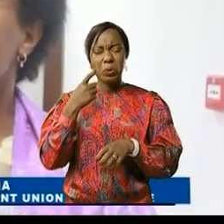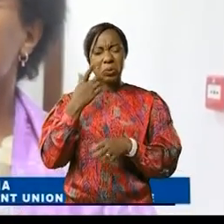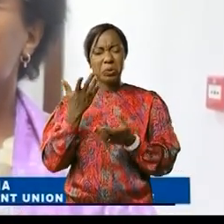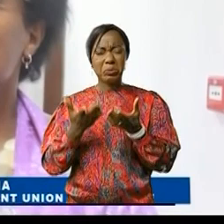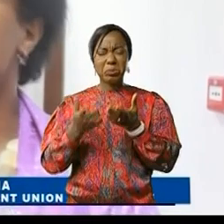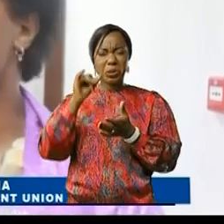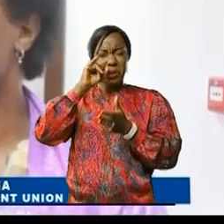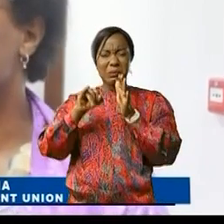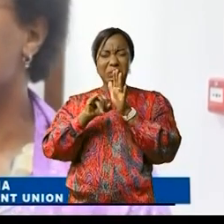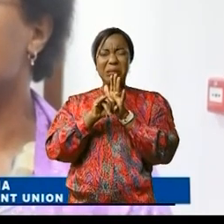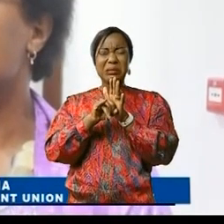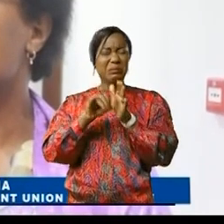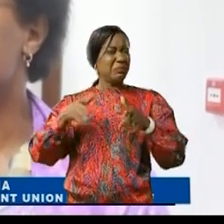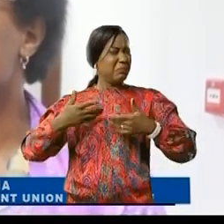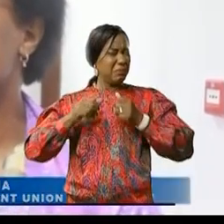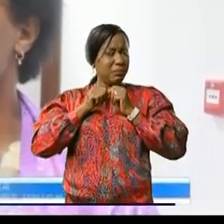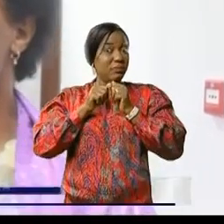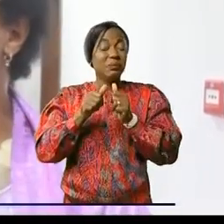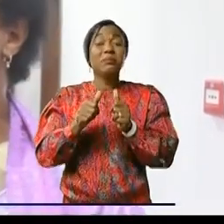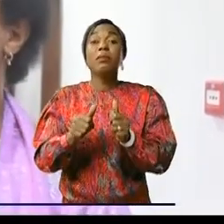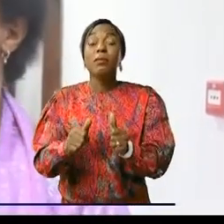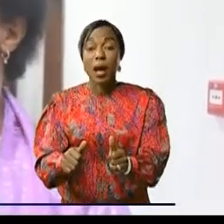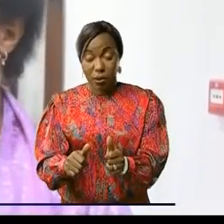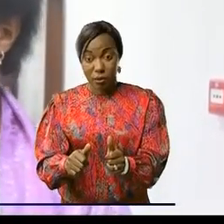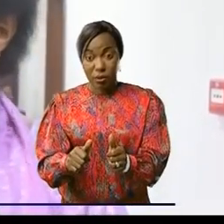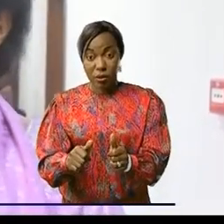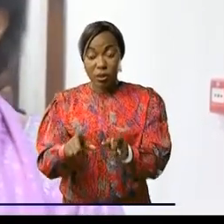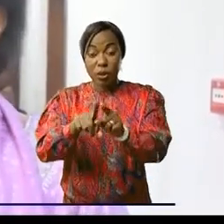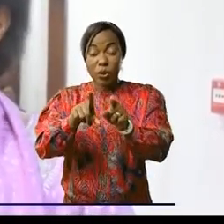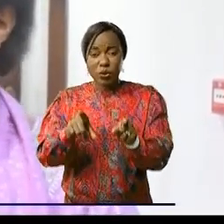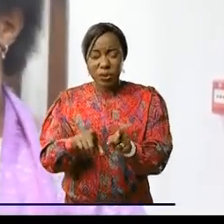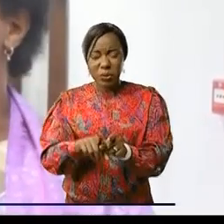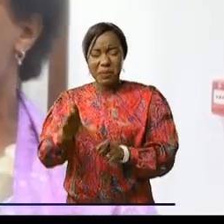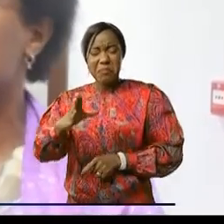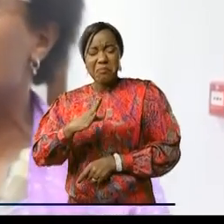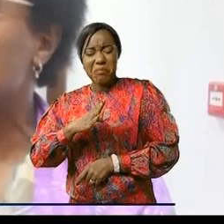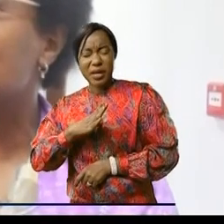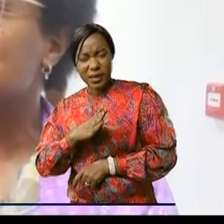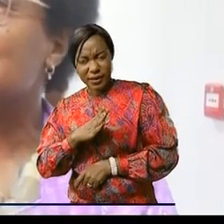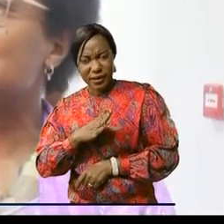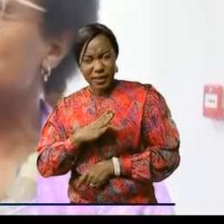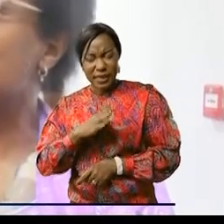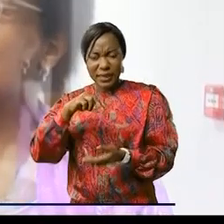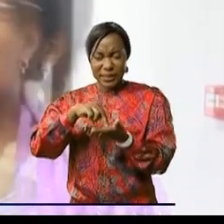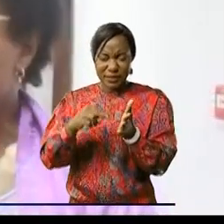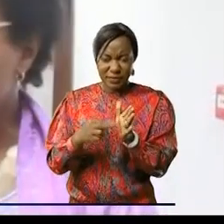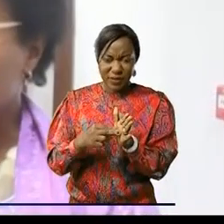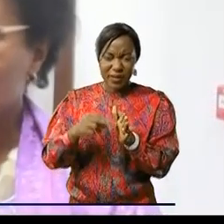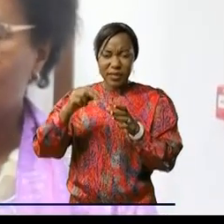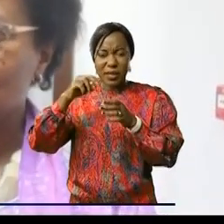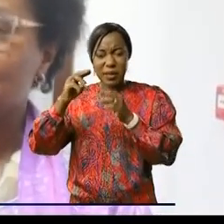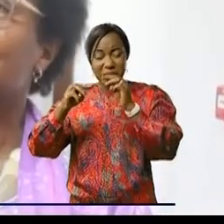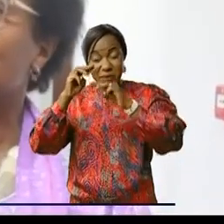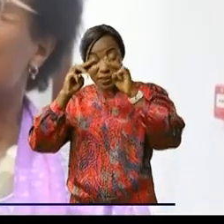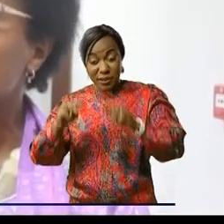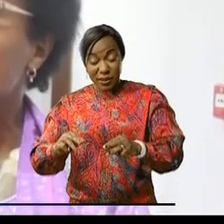c'est juste le contraire. On voit que ce ministère-là travaille à l'autonomisation des femmes. Un ministère qui fait preuve